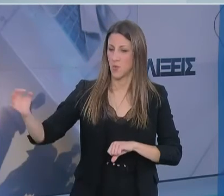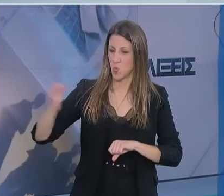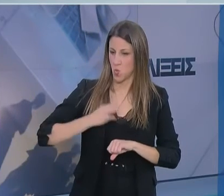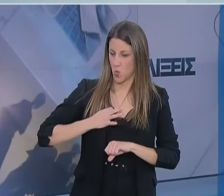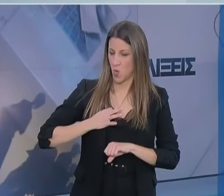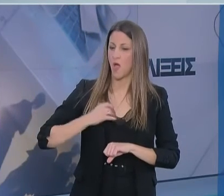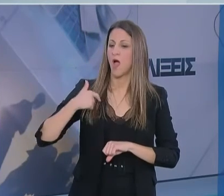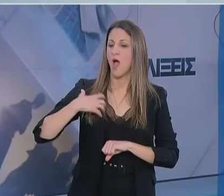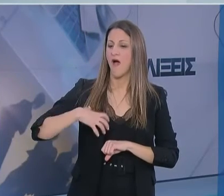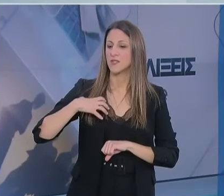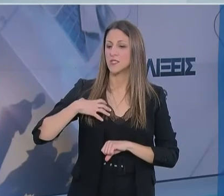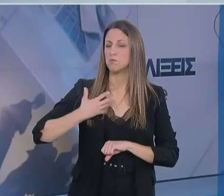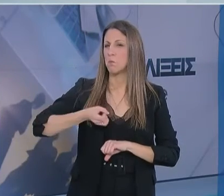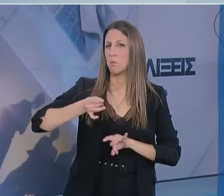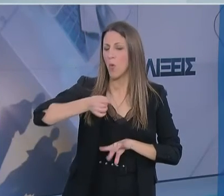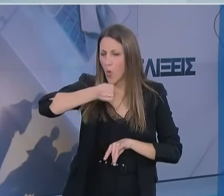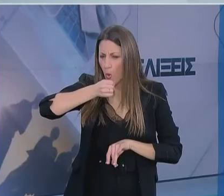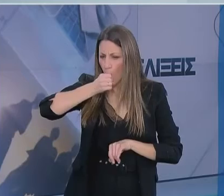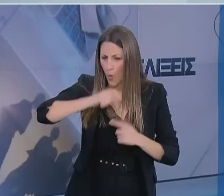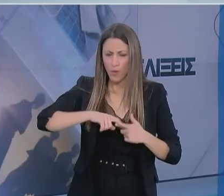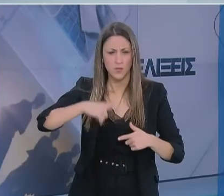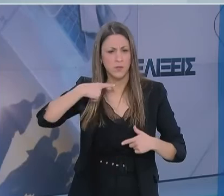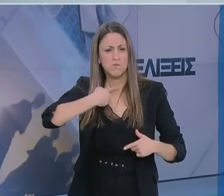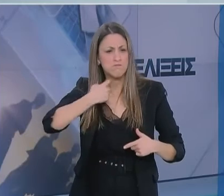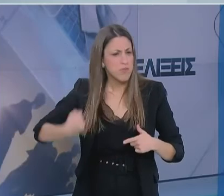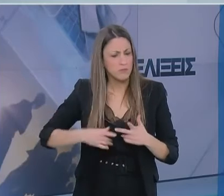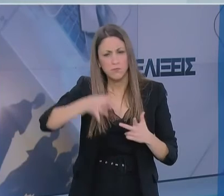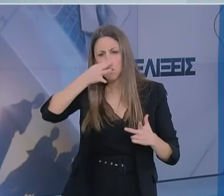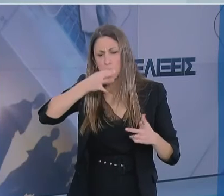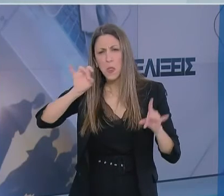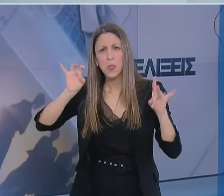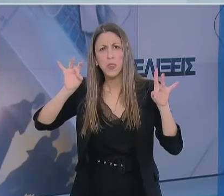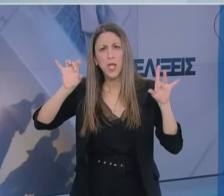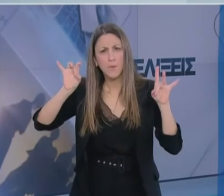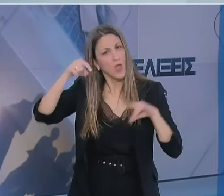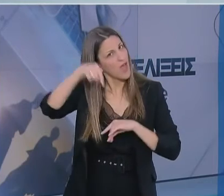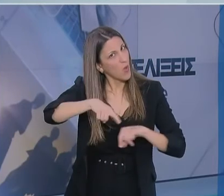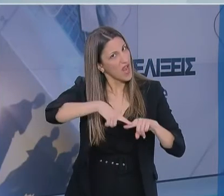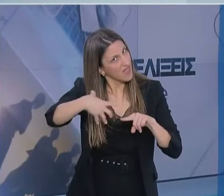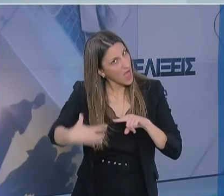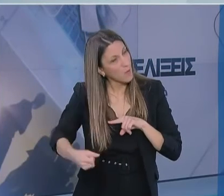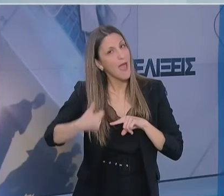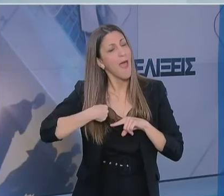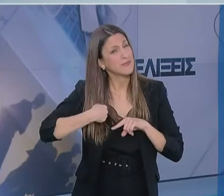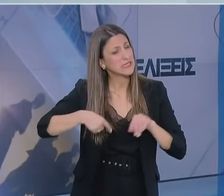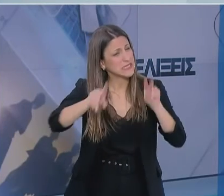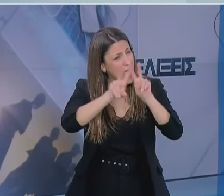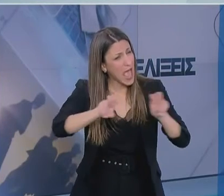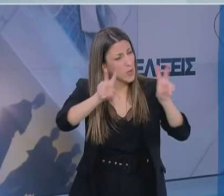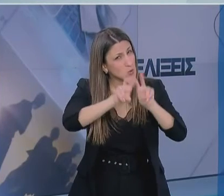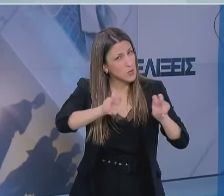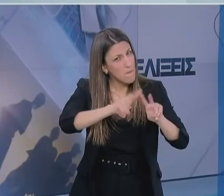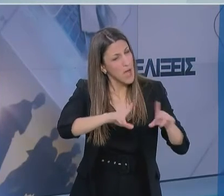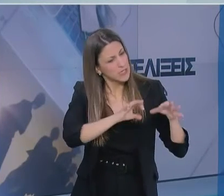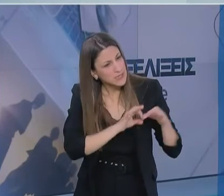μετάδοση. Έχουμε και στην πατρίδα μας με τη βοήθεια της πολιτικής προστασίας ελέγξαμε και